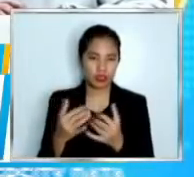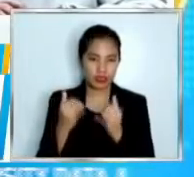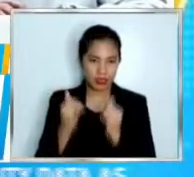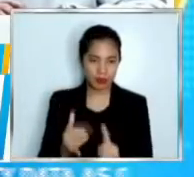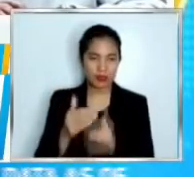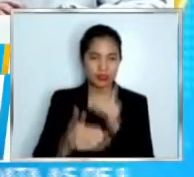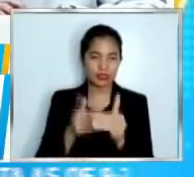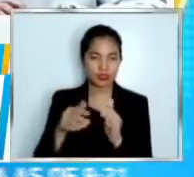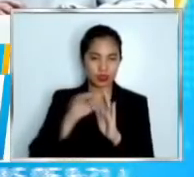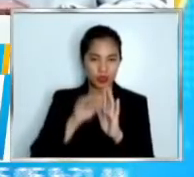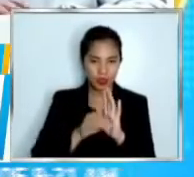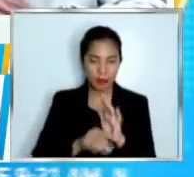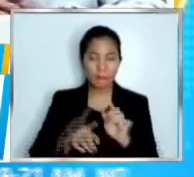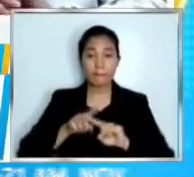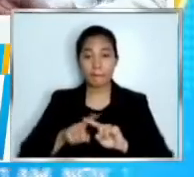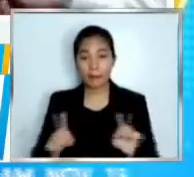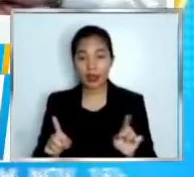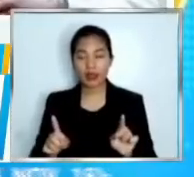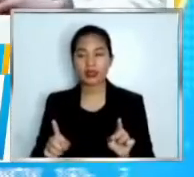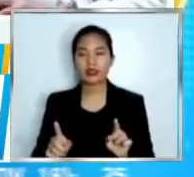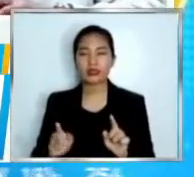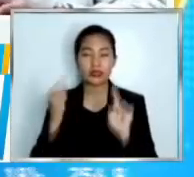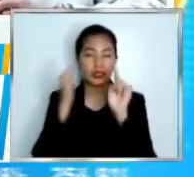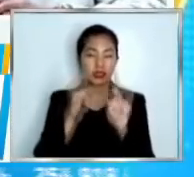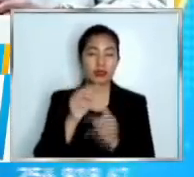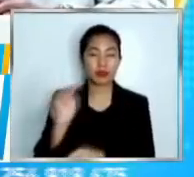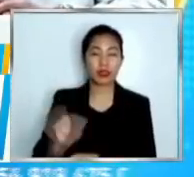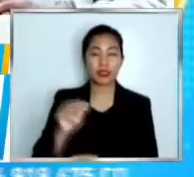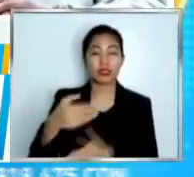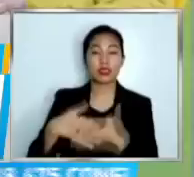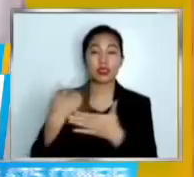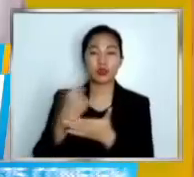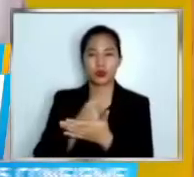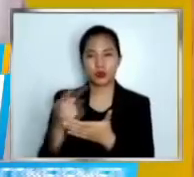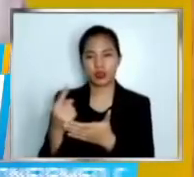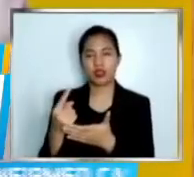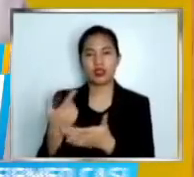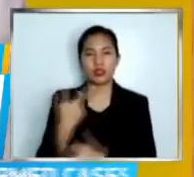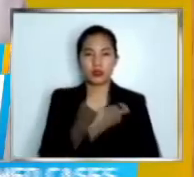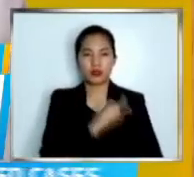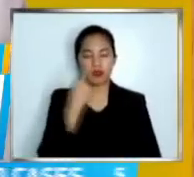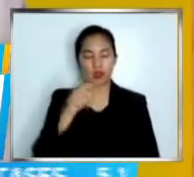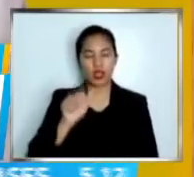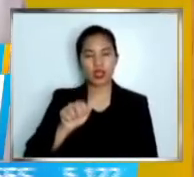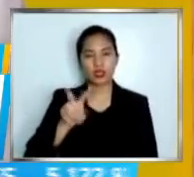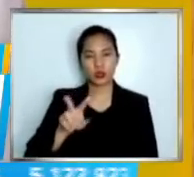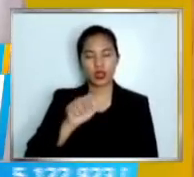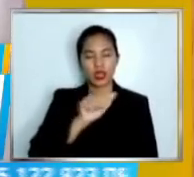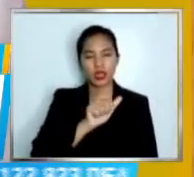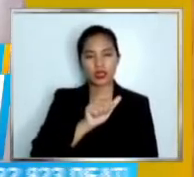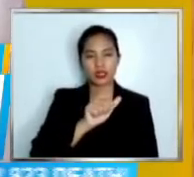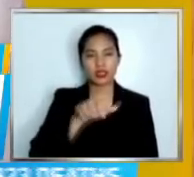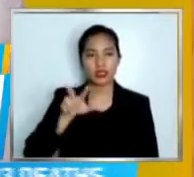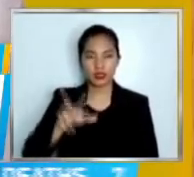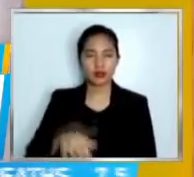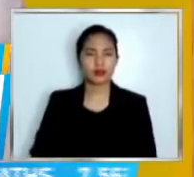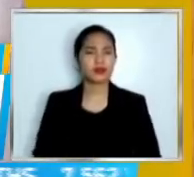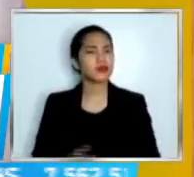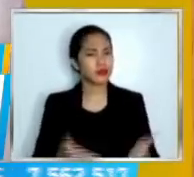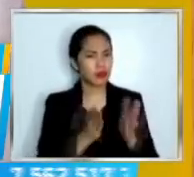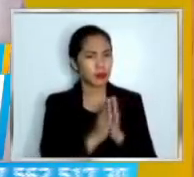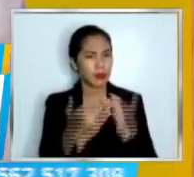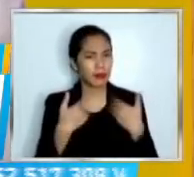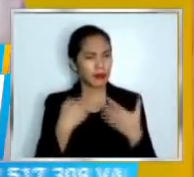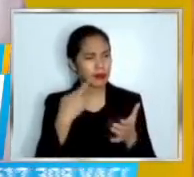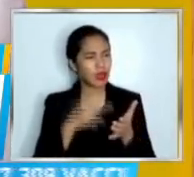mga umpisa na nunes sa susunod na linggo. I see. Alright, Secretary, may mga report ho ba tayo na nagkaroon po ng mga